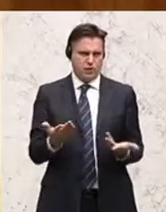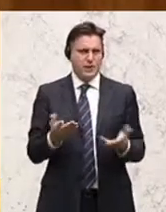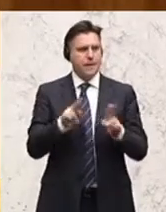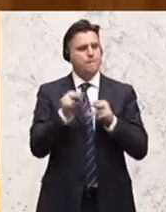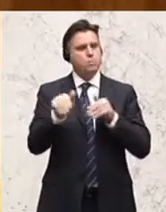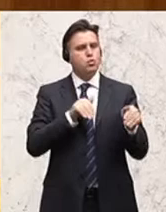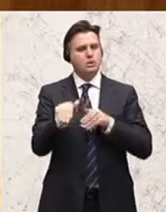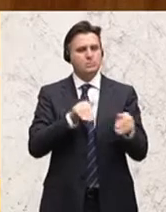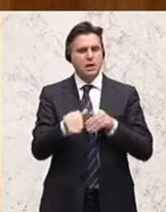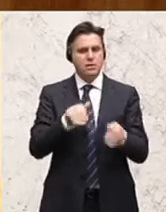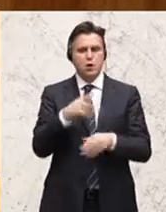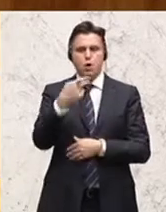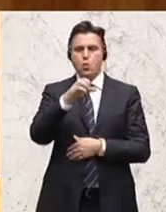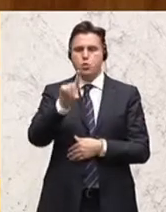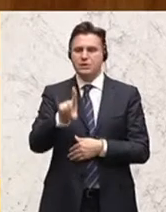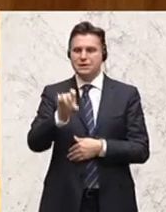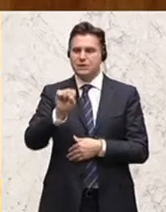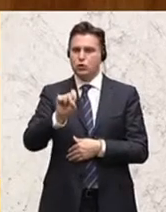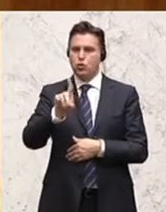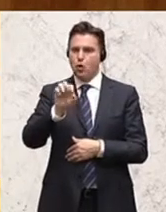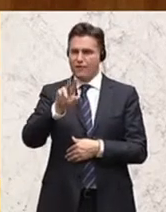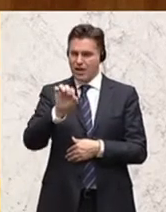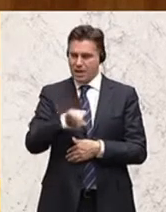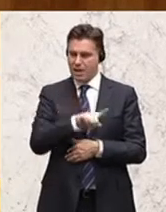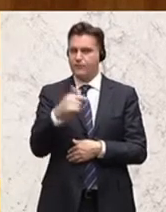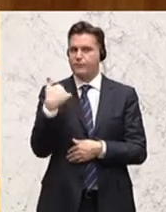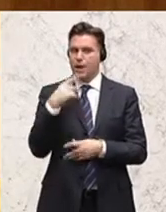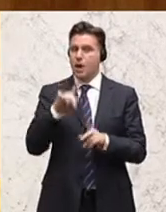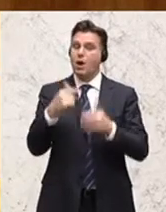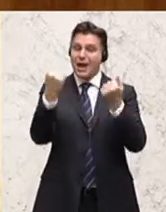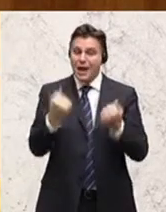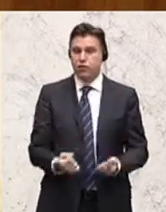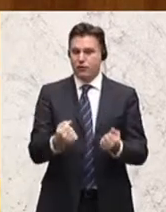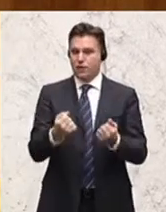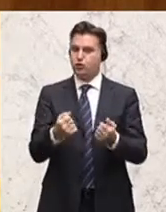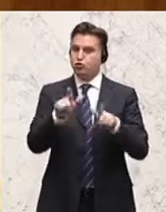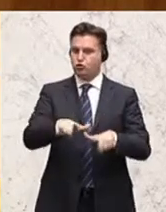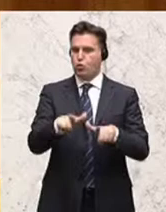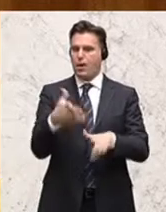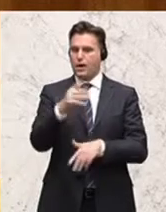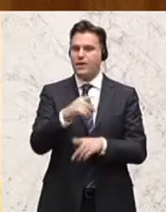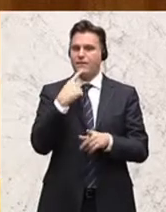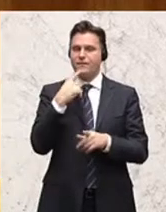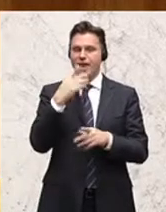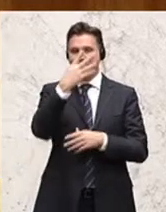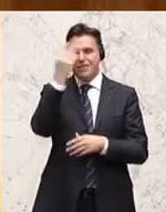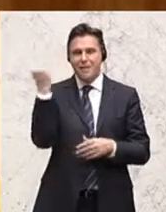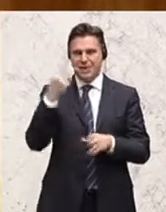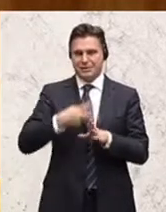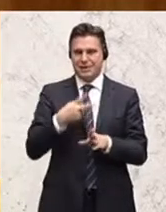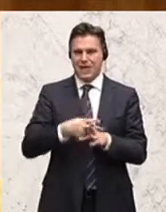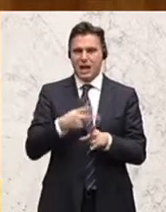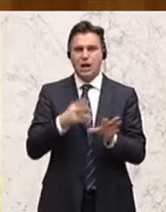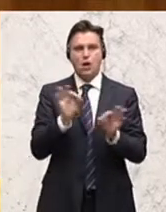Bundesminister Hunsdorf im Jahr 2009 die Einführung der Erschwernisszulage gegeben, wo speziell demenzkranke Menschen oder auch